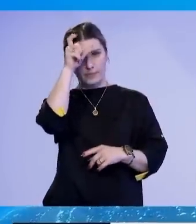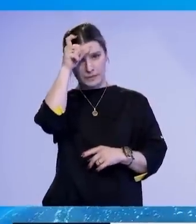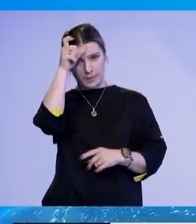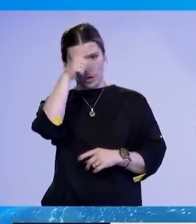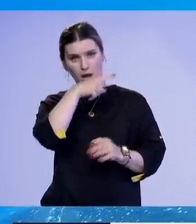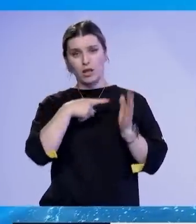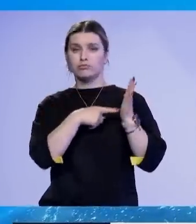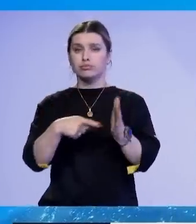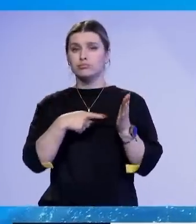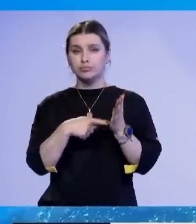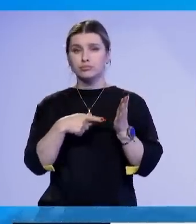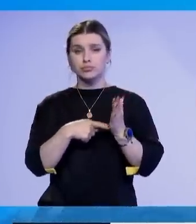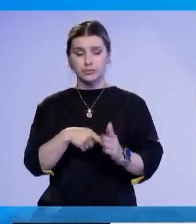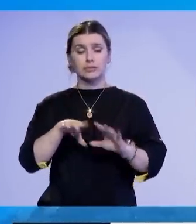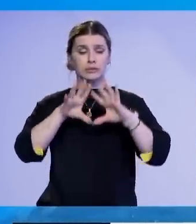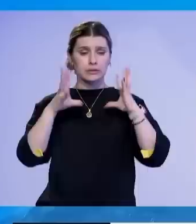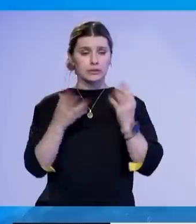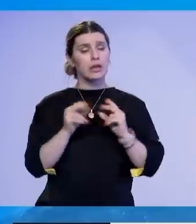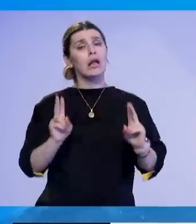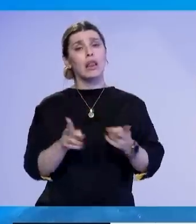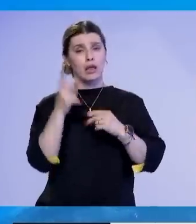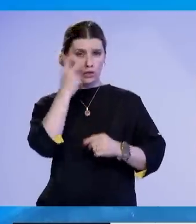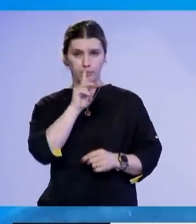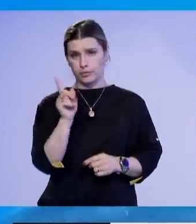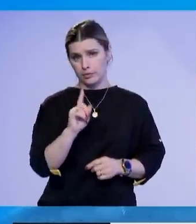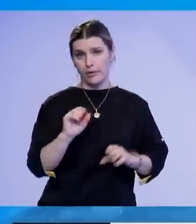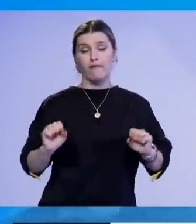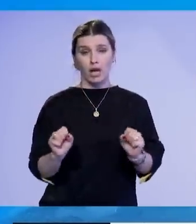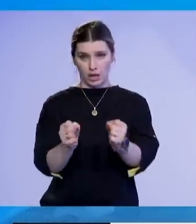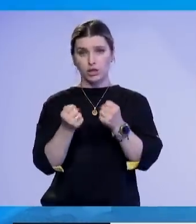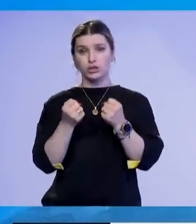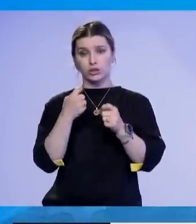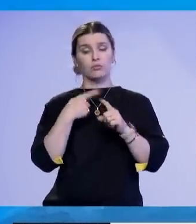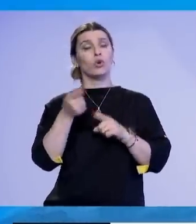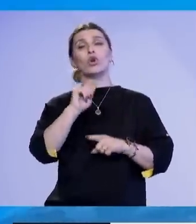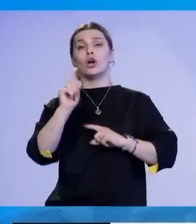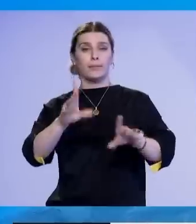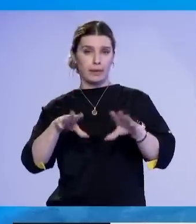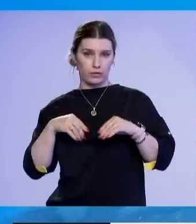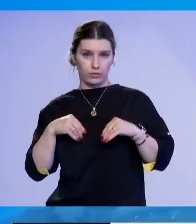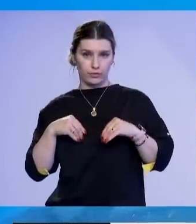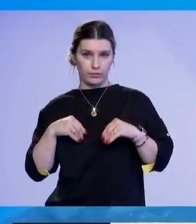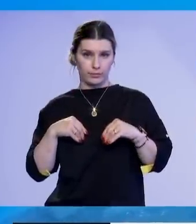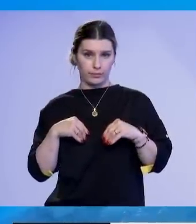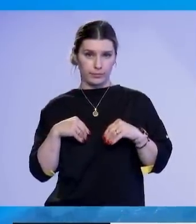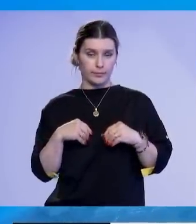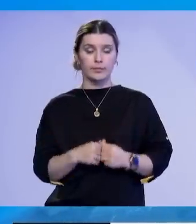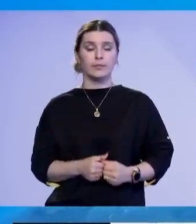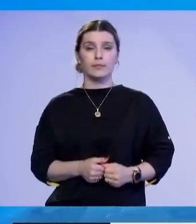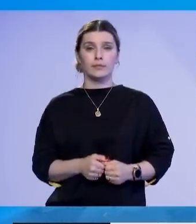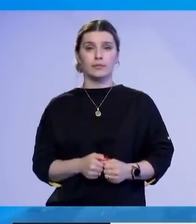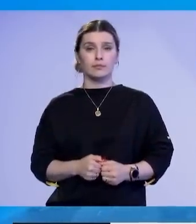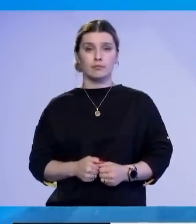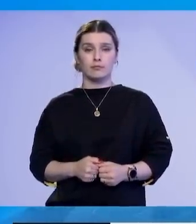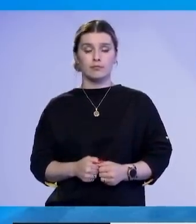marveshjës e ofrit nuk kanë qenë lehtë të kuptushme dhe kanë qenë edhe të papranushme. But every politician